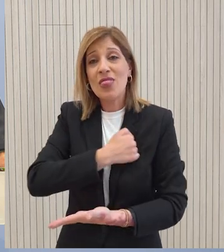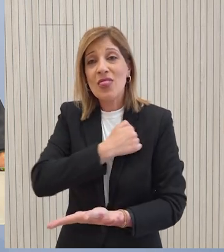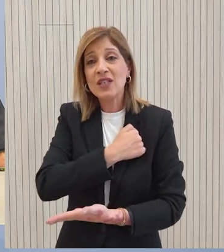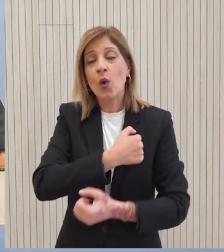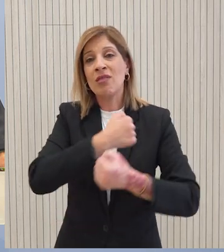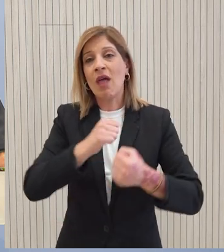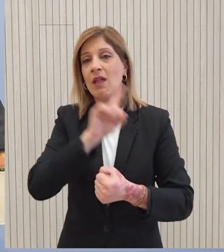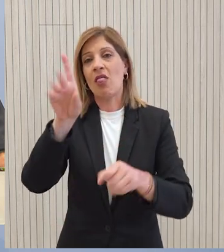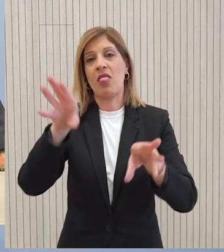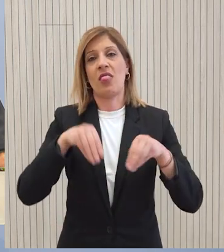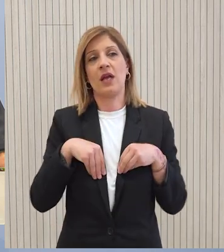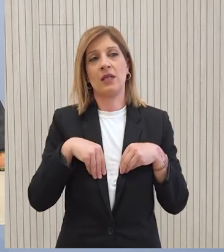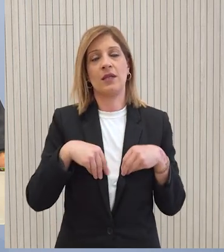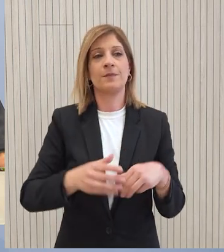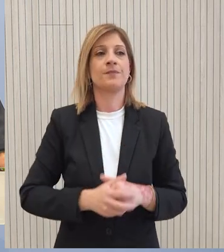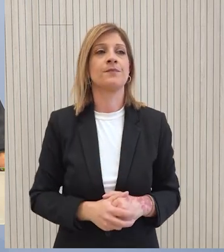πλευράς του κυρίου Τατάρ.